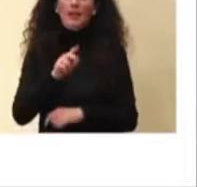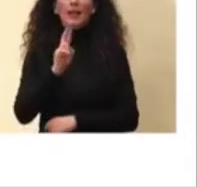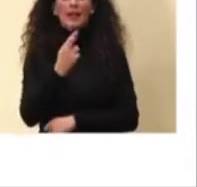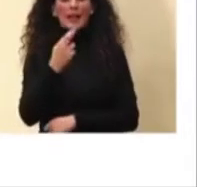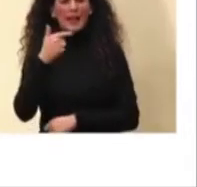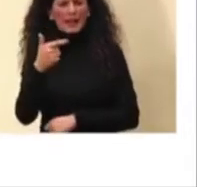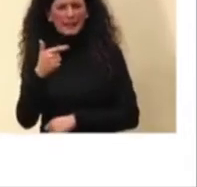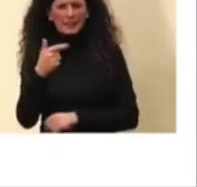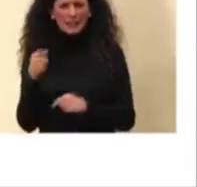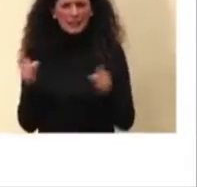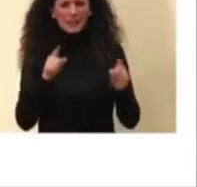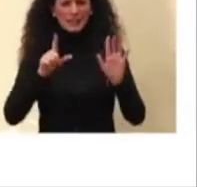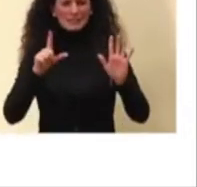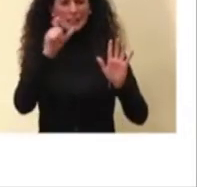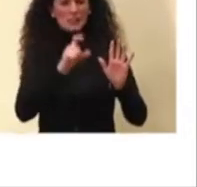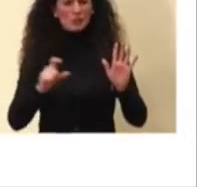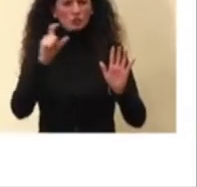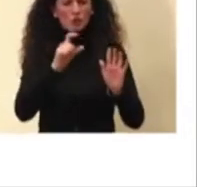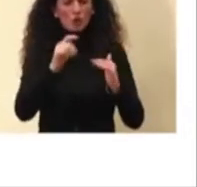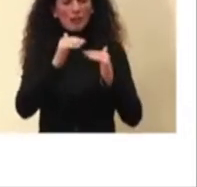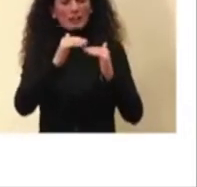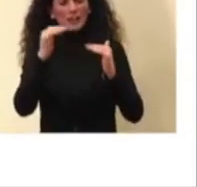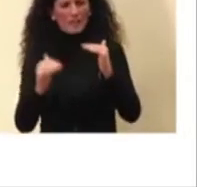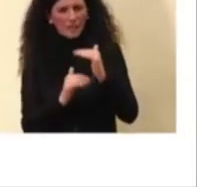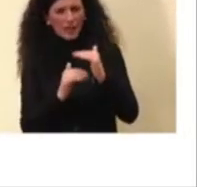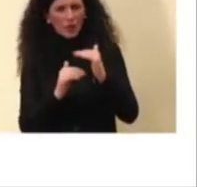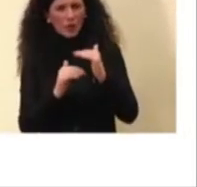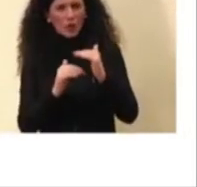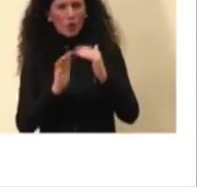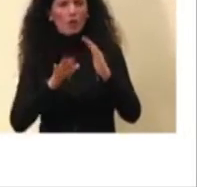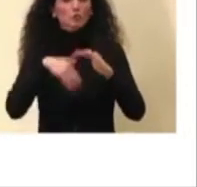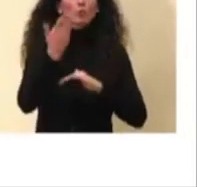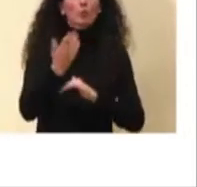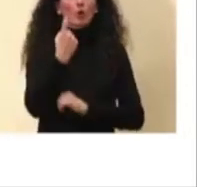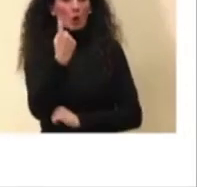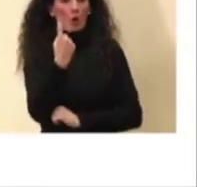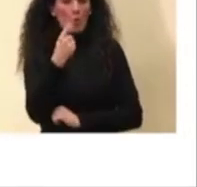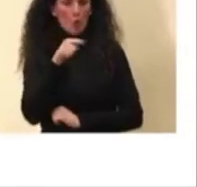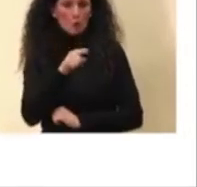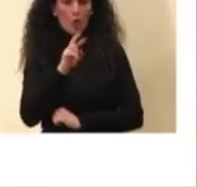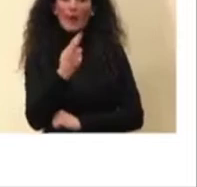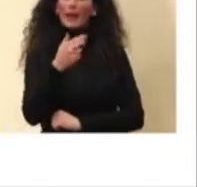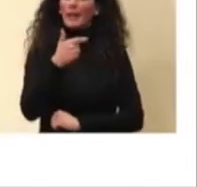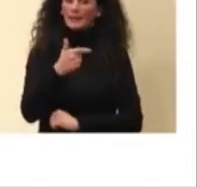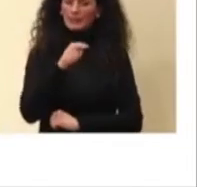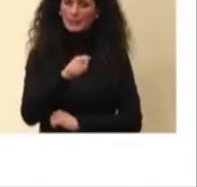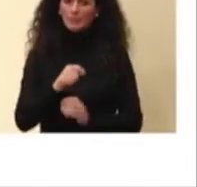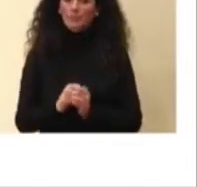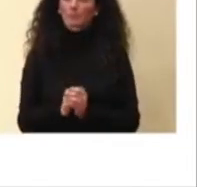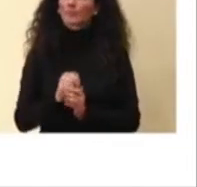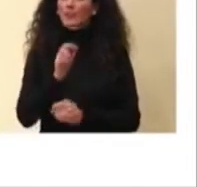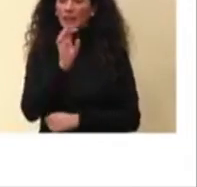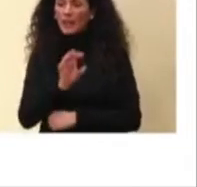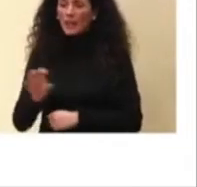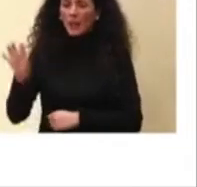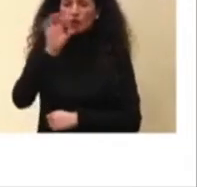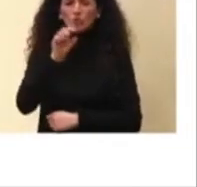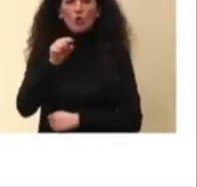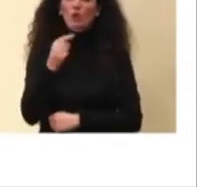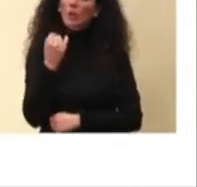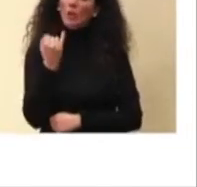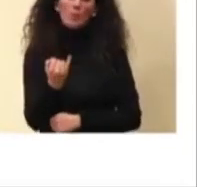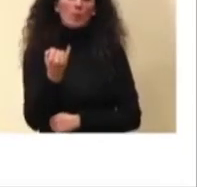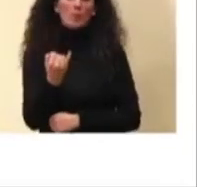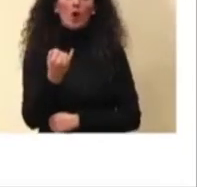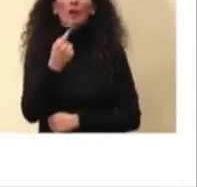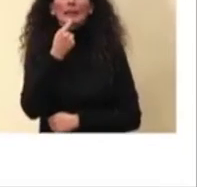7 giorni con limite inferiore e superiore a 1 e queste regioni vedete sono poche ormai le regioni a